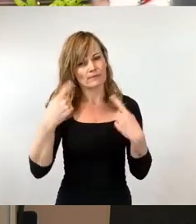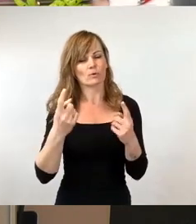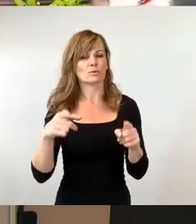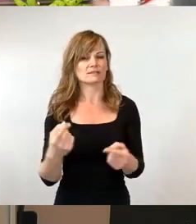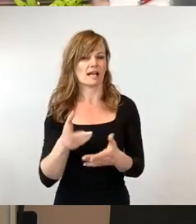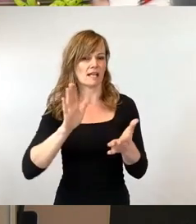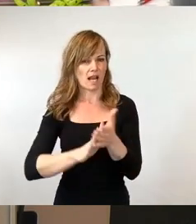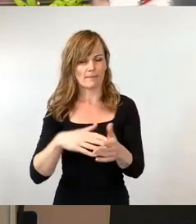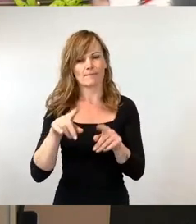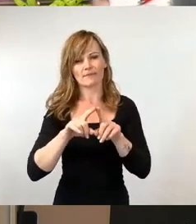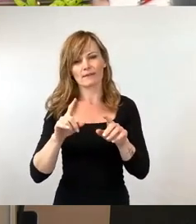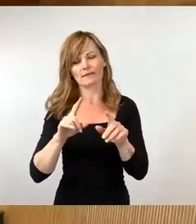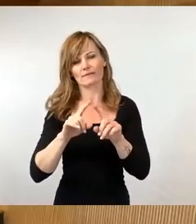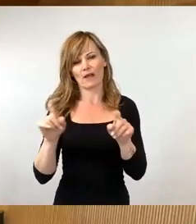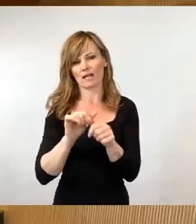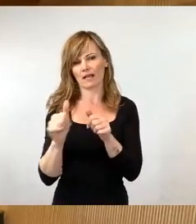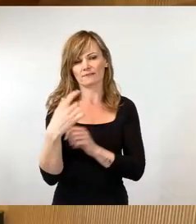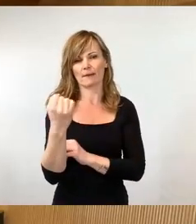richtige Weg und nicht AGHs. Vielen Dank.